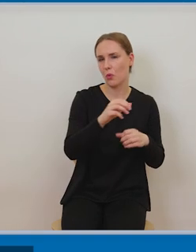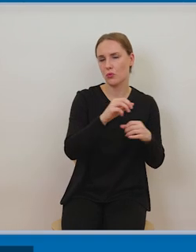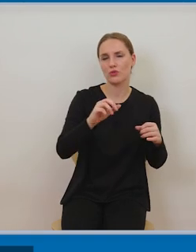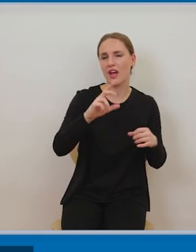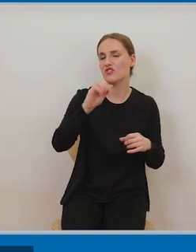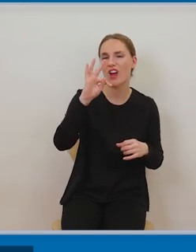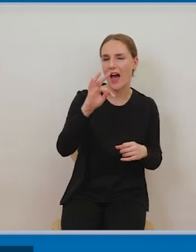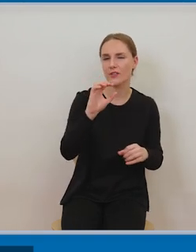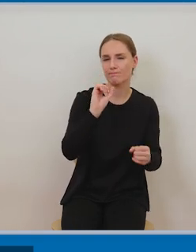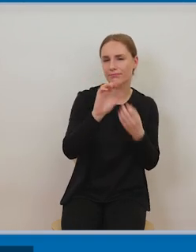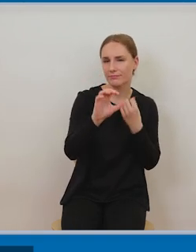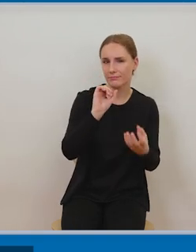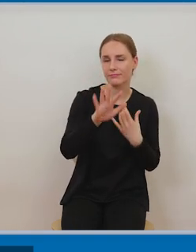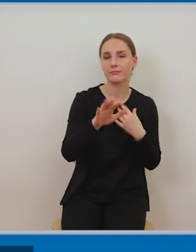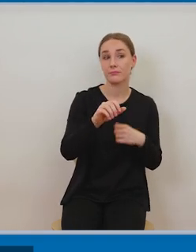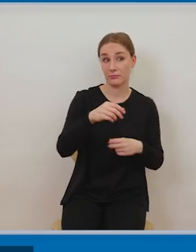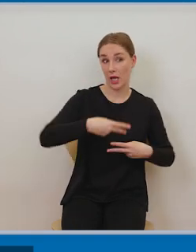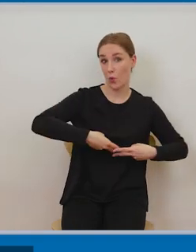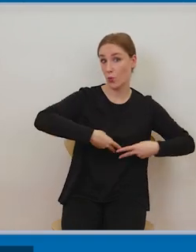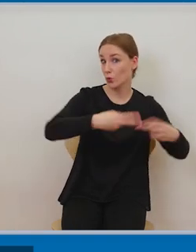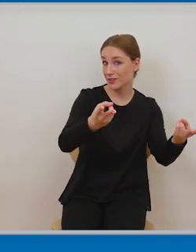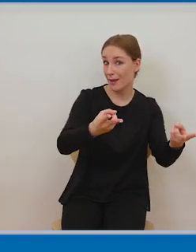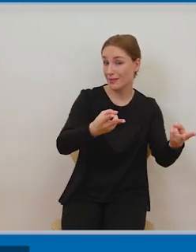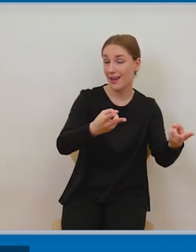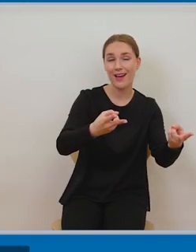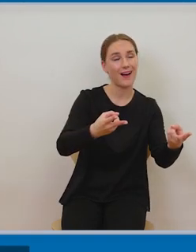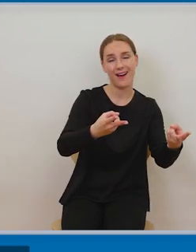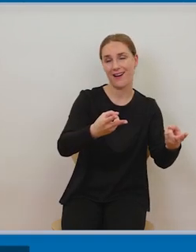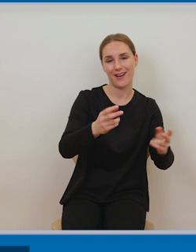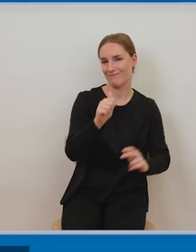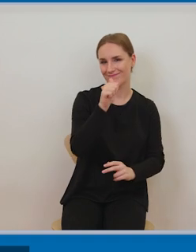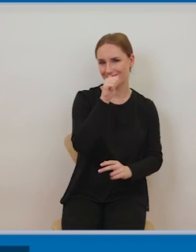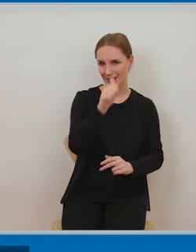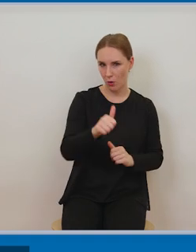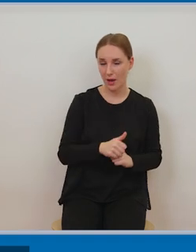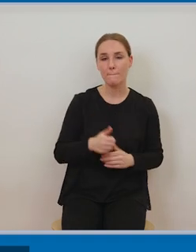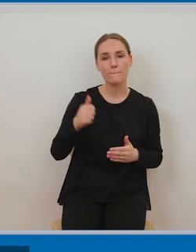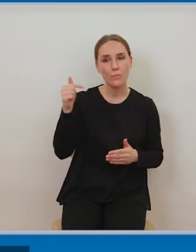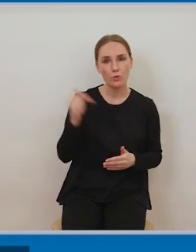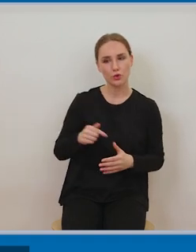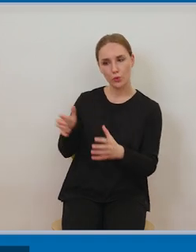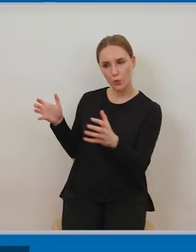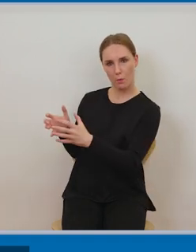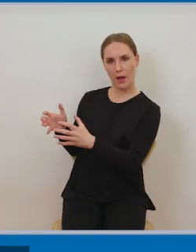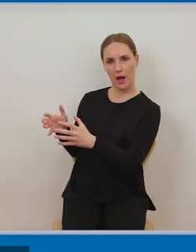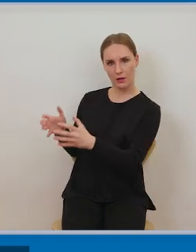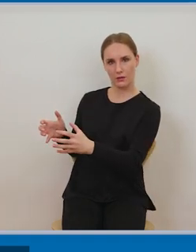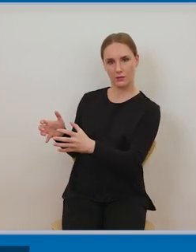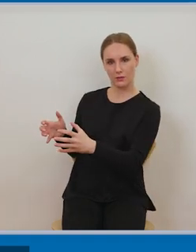powoływania się na dozwolony użytek osobisty no i oczywiście konsekwentnie do tego warunku